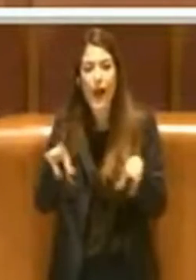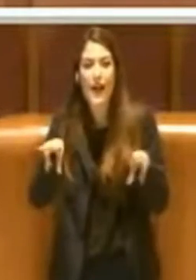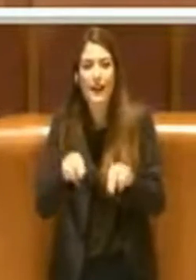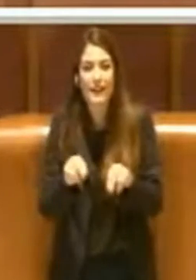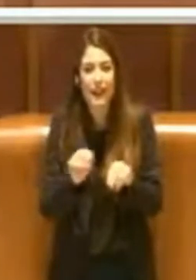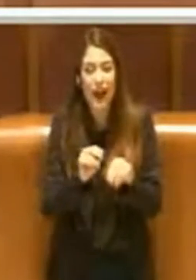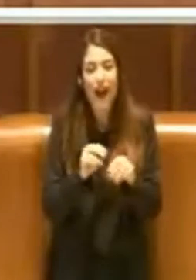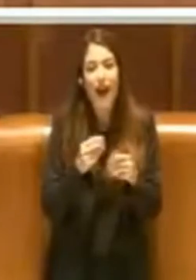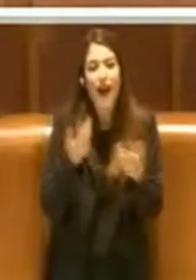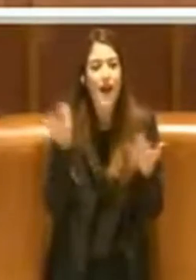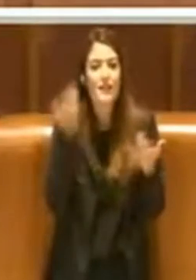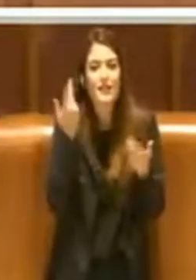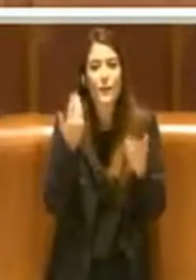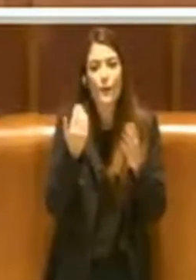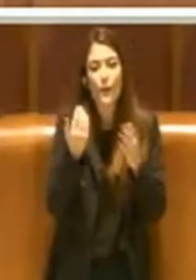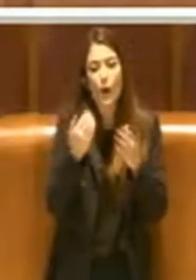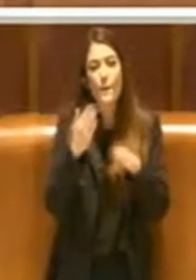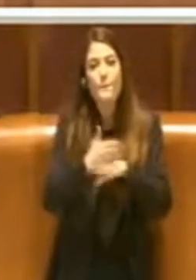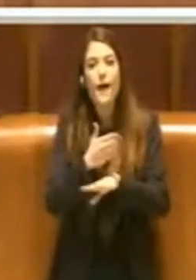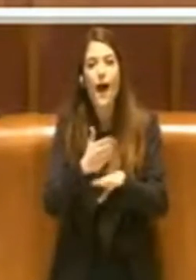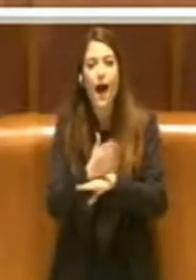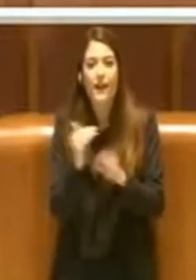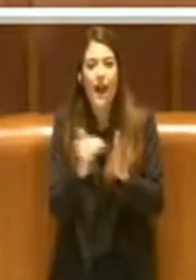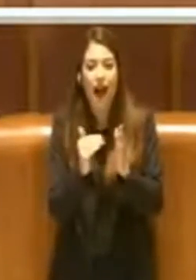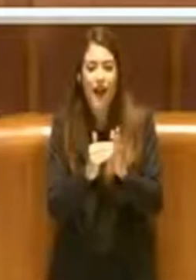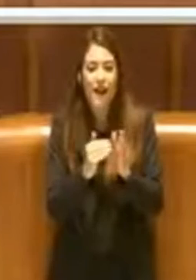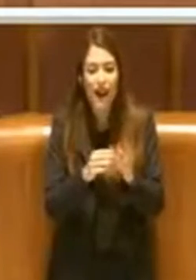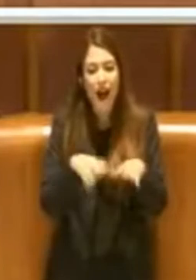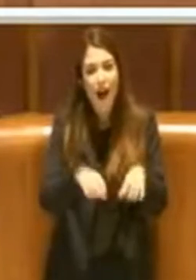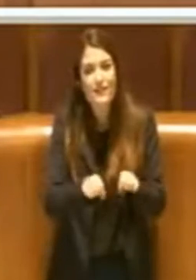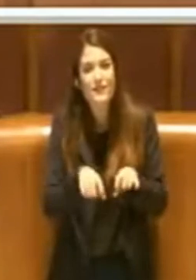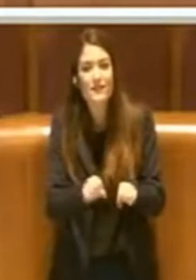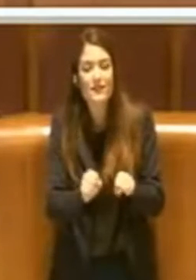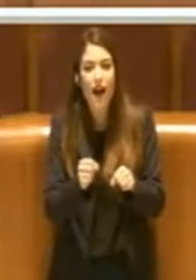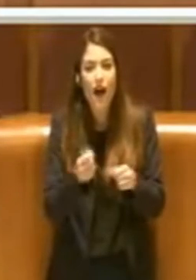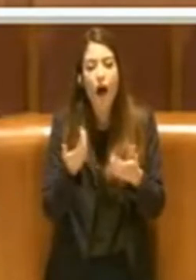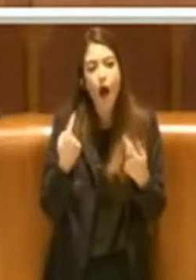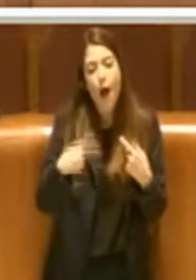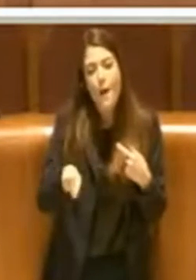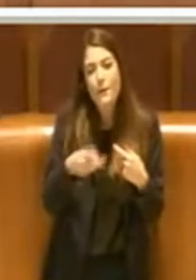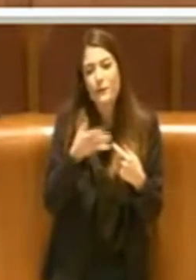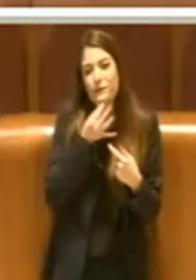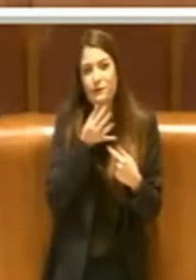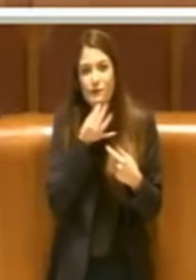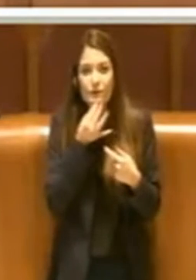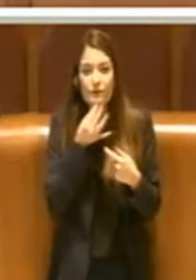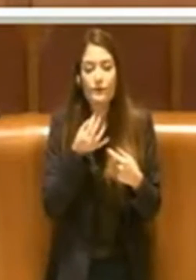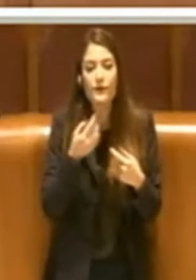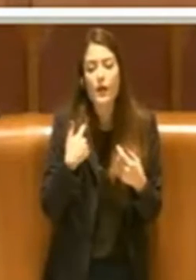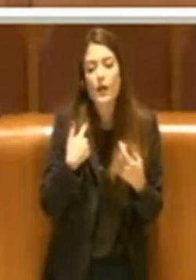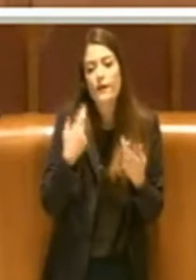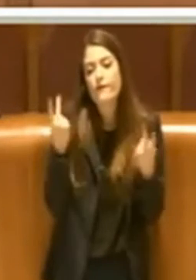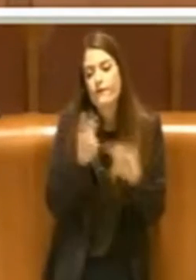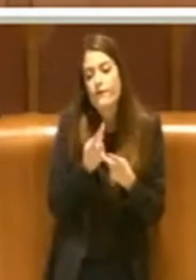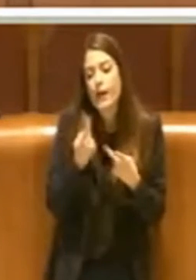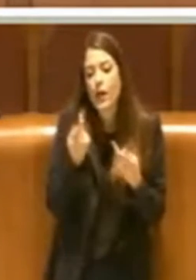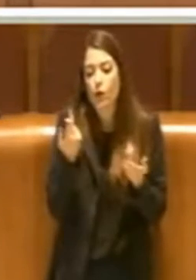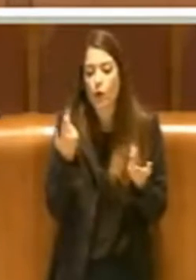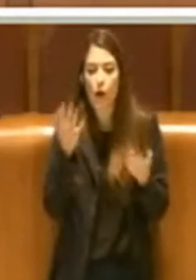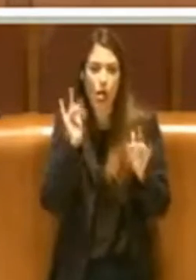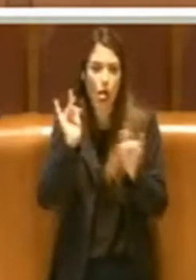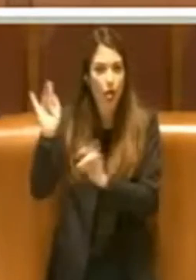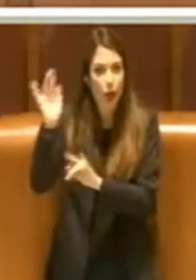a casa. Perdonatemi queste divagazioni, Presidente, però ci tenevo un pochino a condividere con voi questo